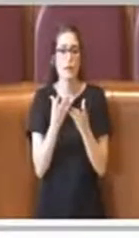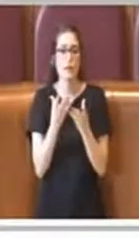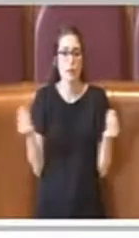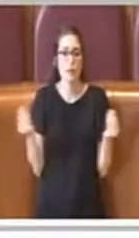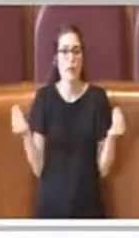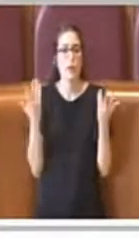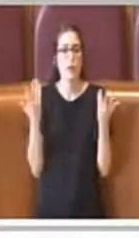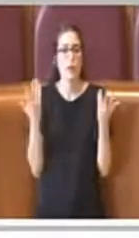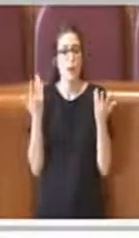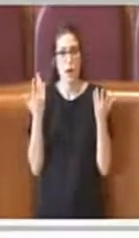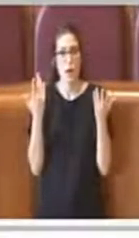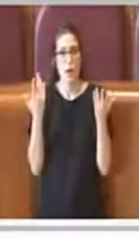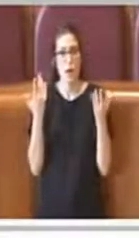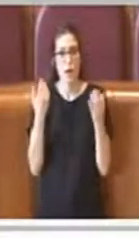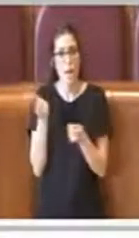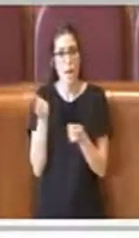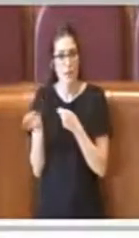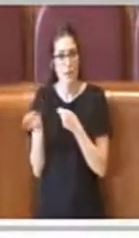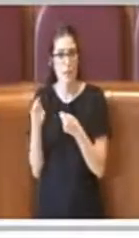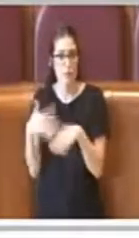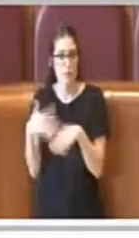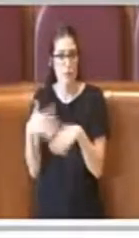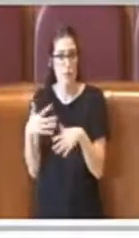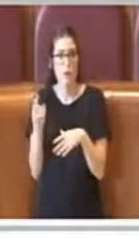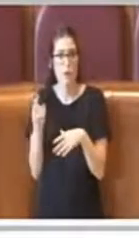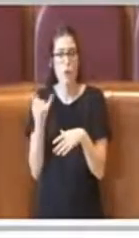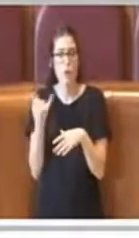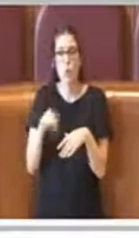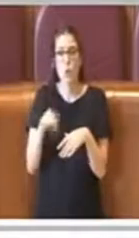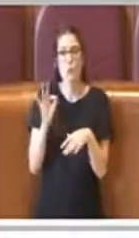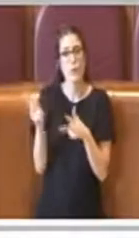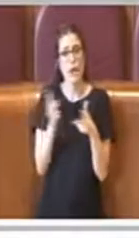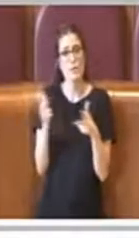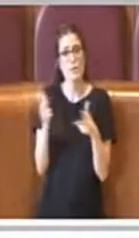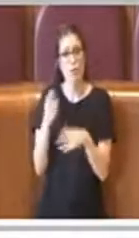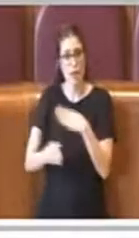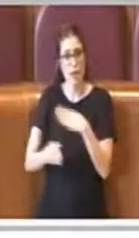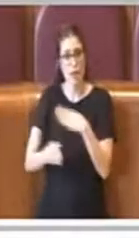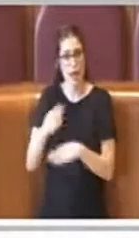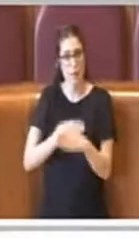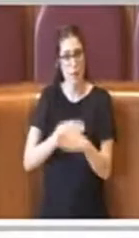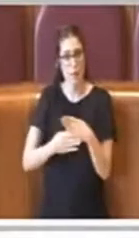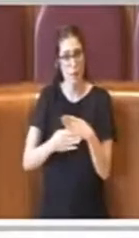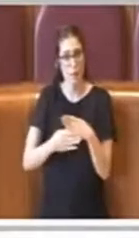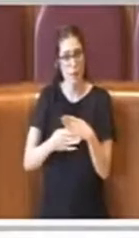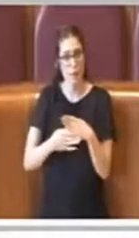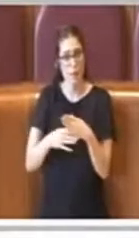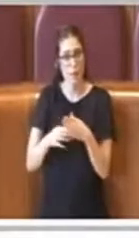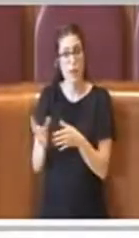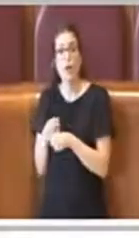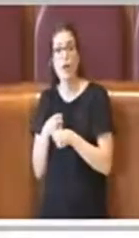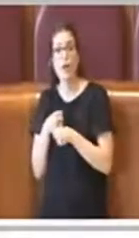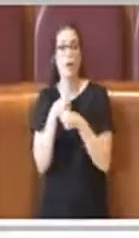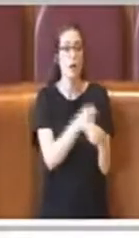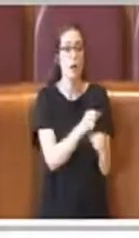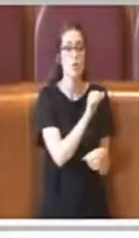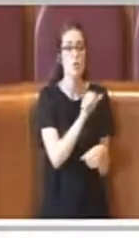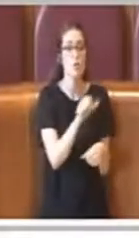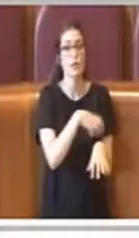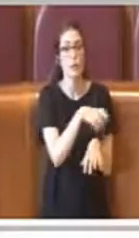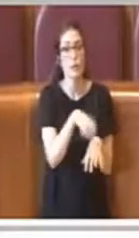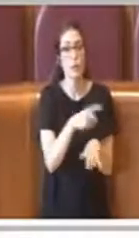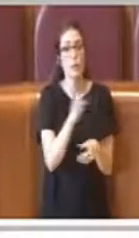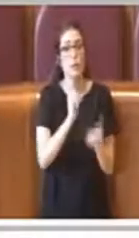tante delibere, nei tanti atti che la nostra amministrazione sta portando avanti, non ultimo regolamento per il trasporto disabili, relegare la